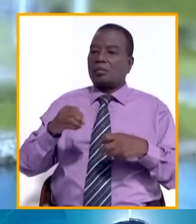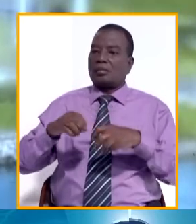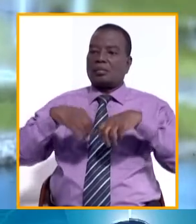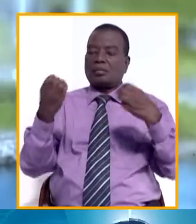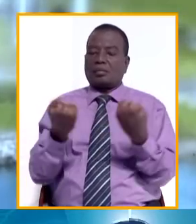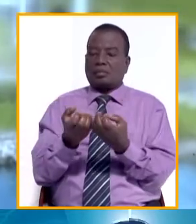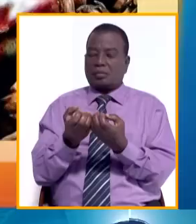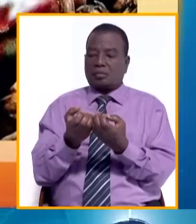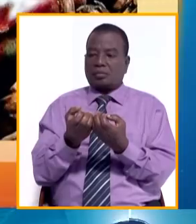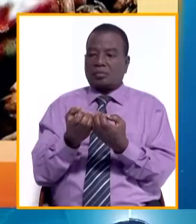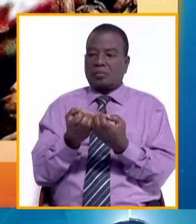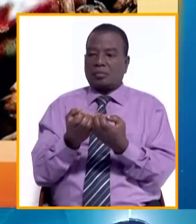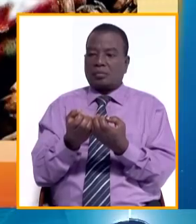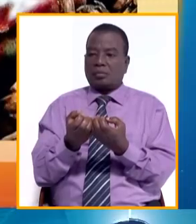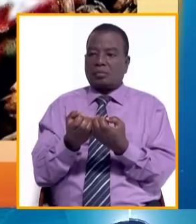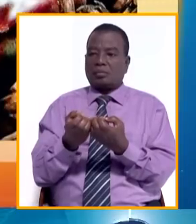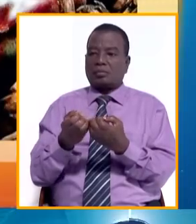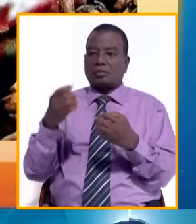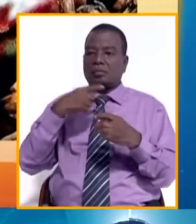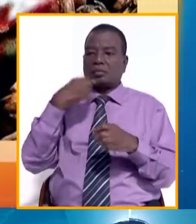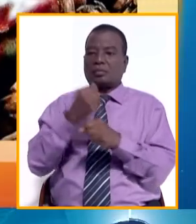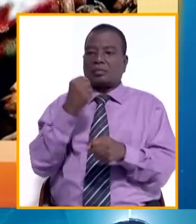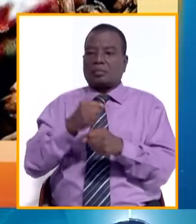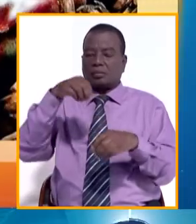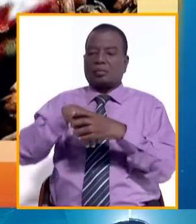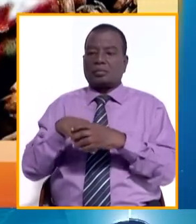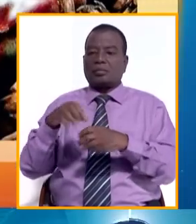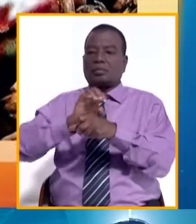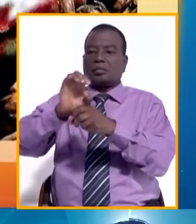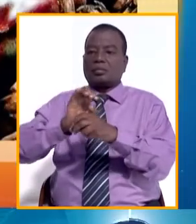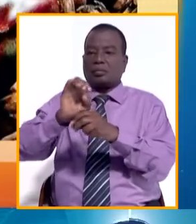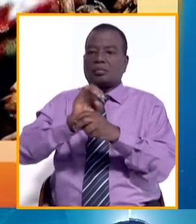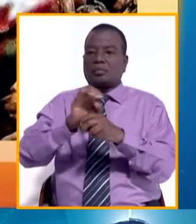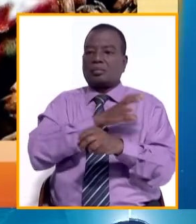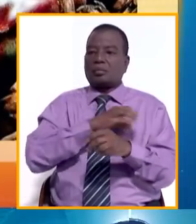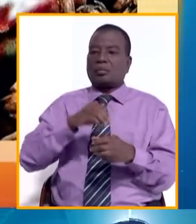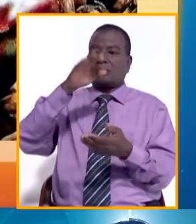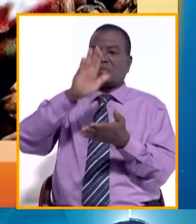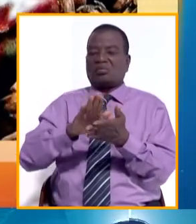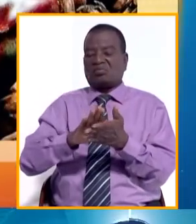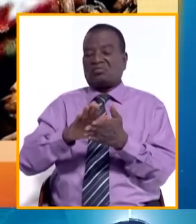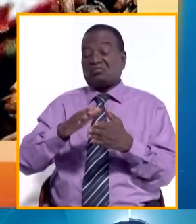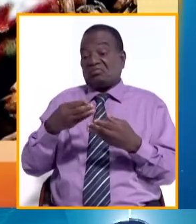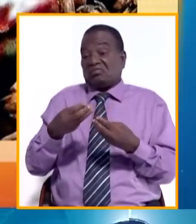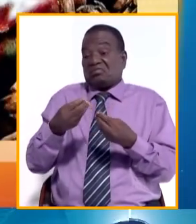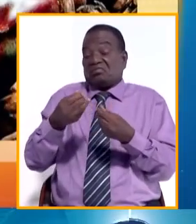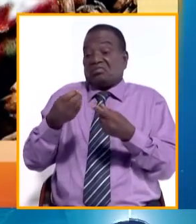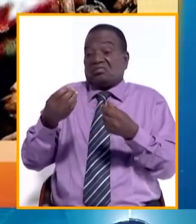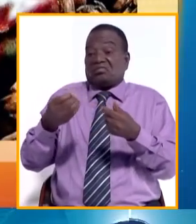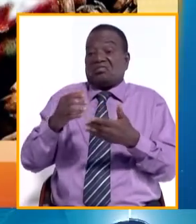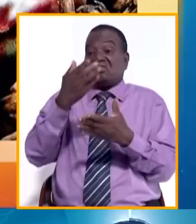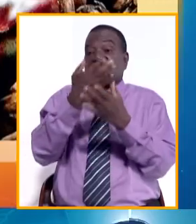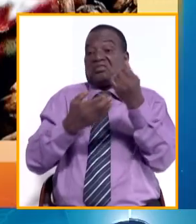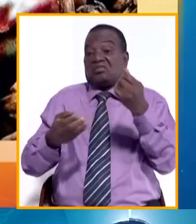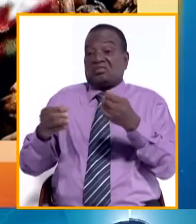exerçant dans la filière cacao sans légion. Manque de liquidité pour leur fonctionnement, baisse de rendement, mauvaise qualité des fèves et absence de